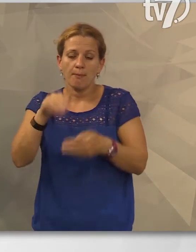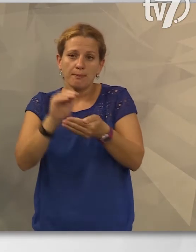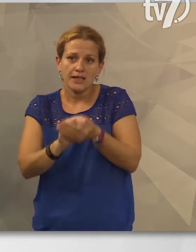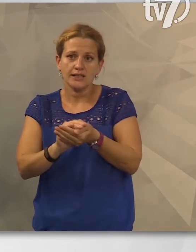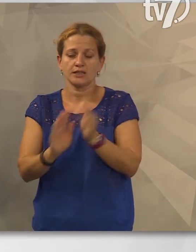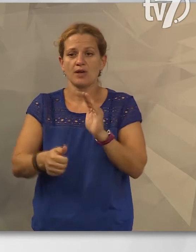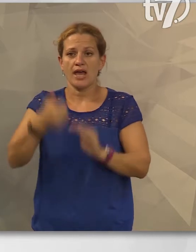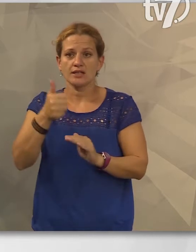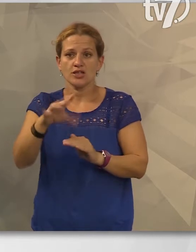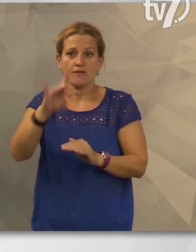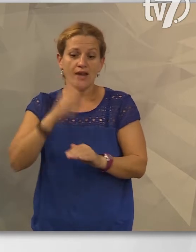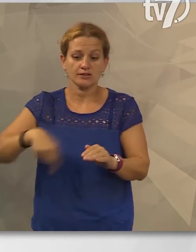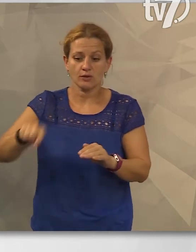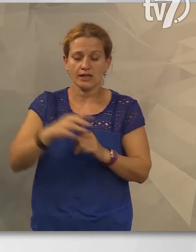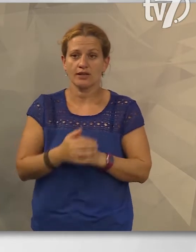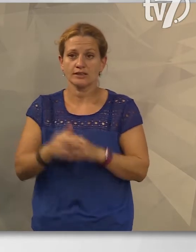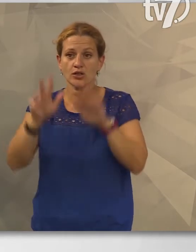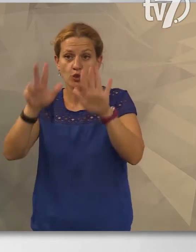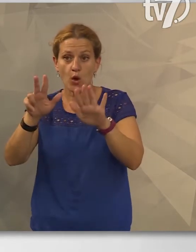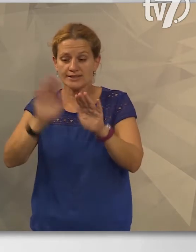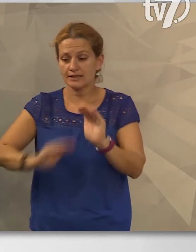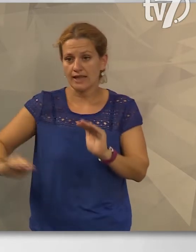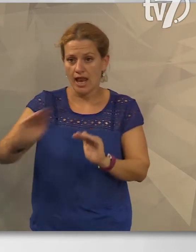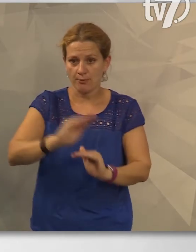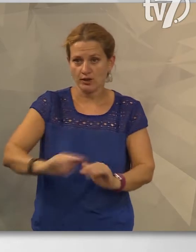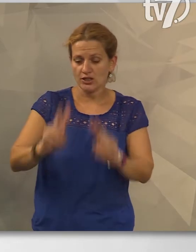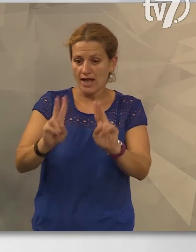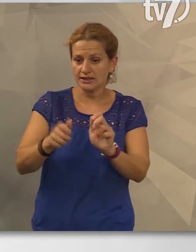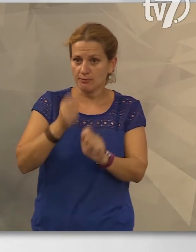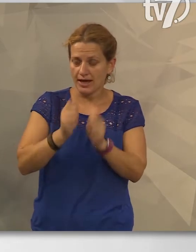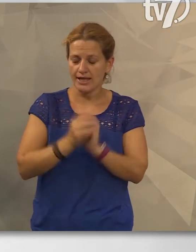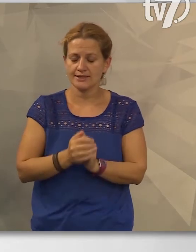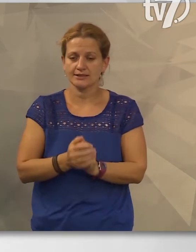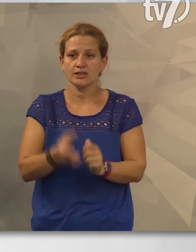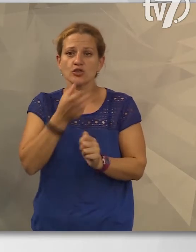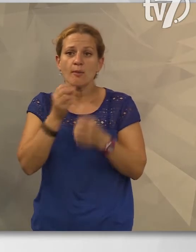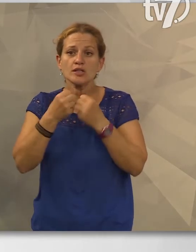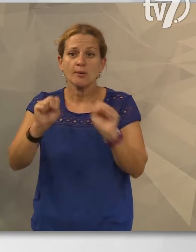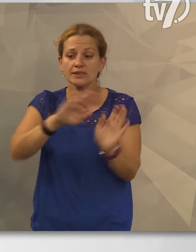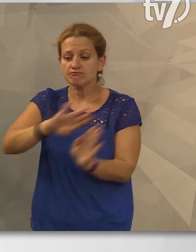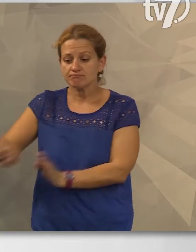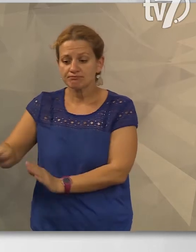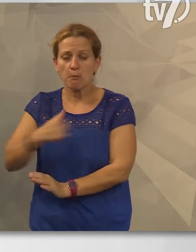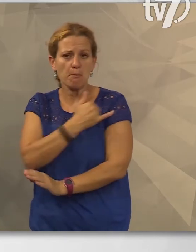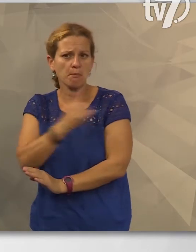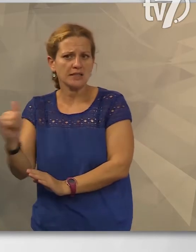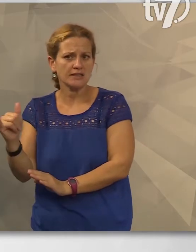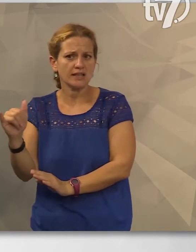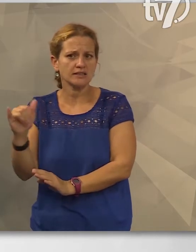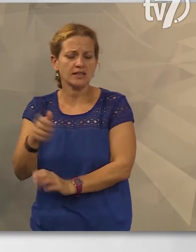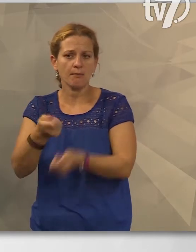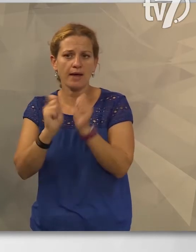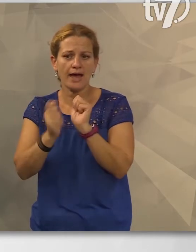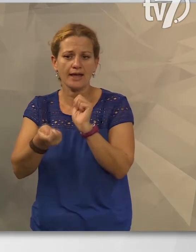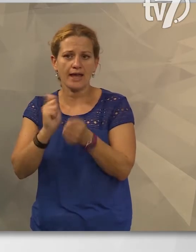megyei egyes választók kerületben az a nyolc település, amely pályázhatott. Csaba Szabadi kivételével mindegyik település nyújtott be